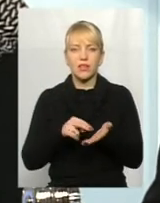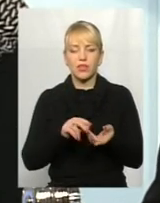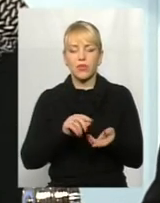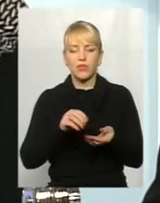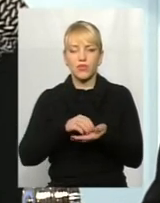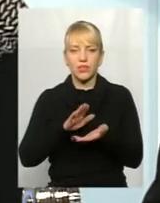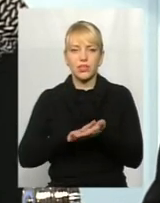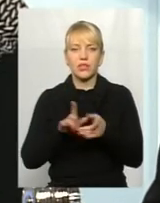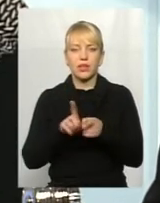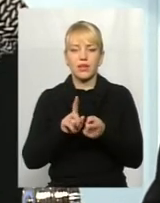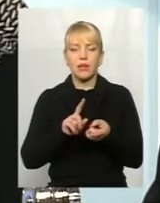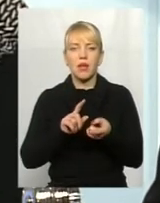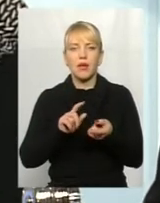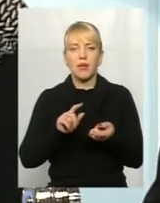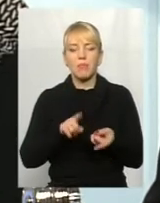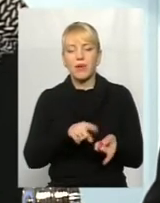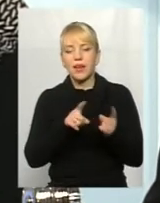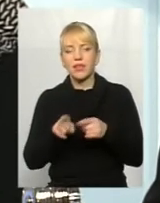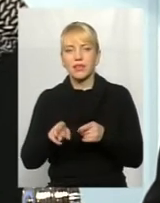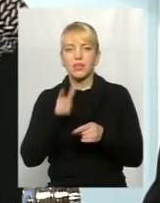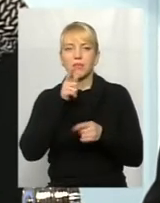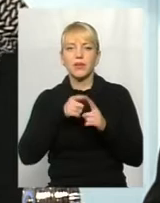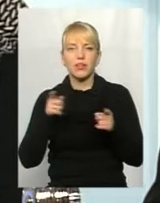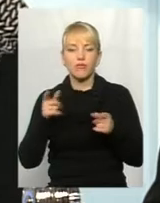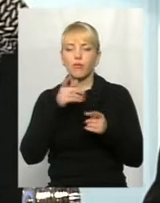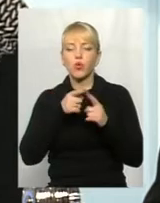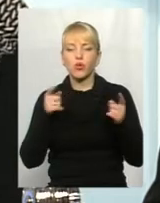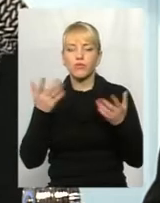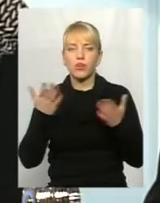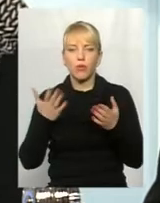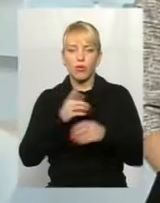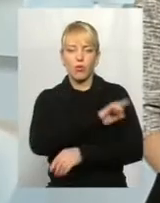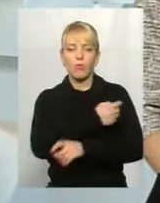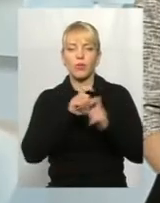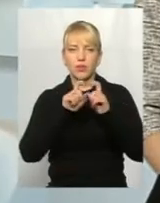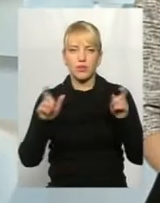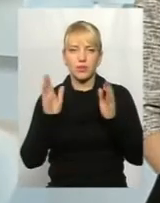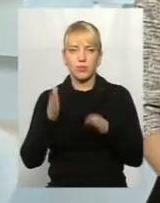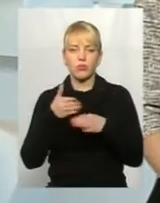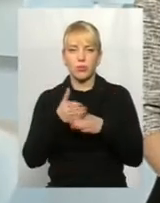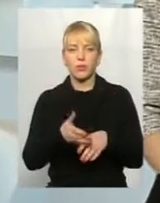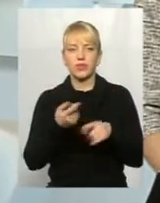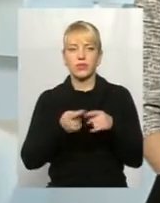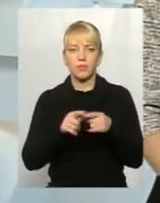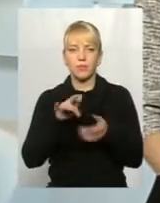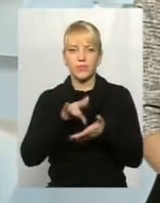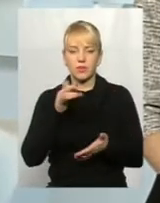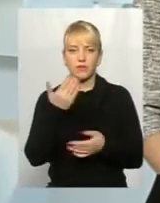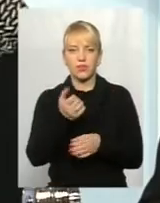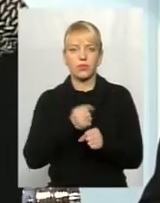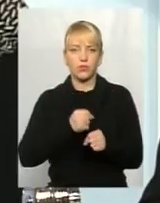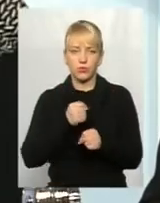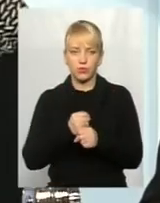впродовж якого поліклініки будуть допомагати оцим центрам в їхньому функціонуванні.